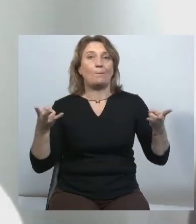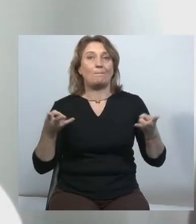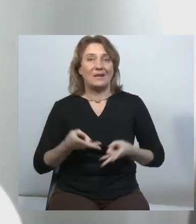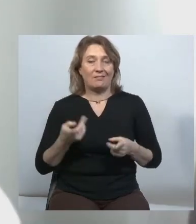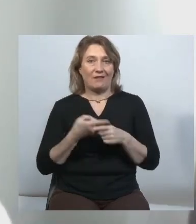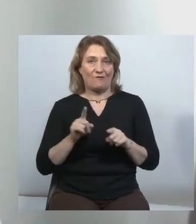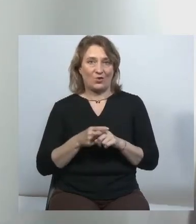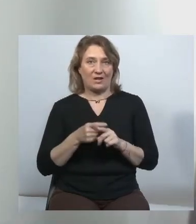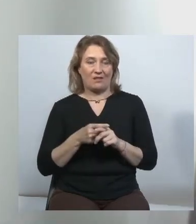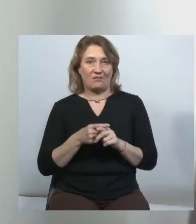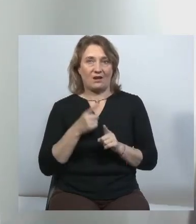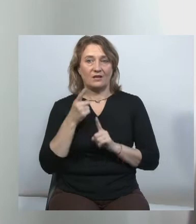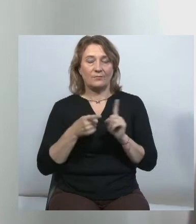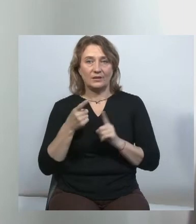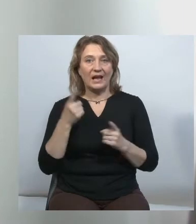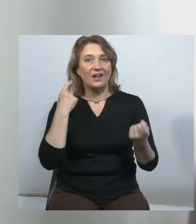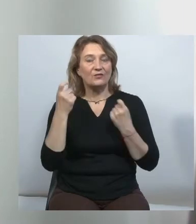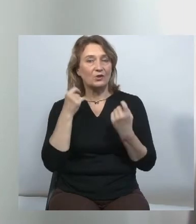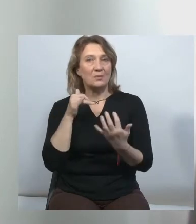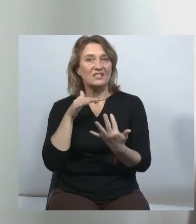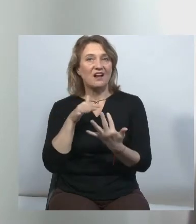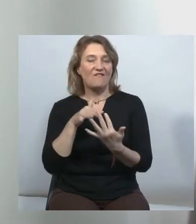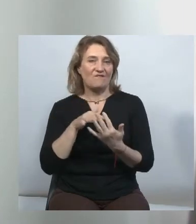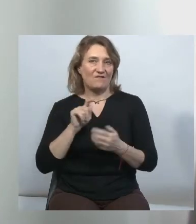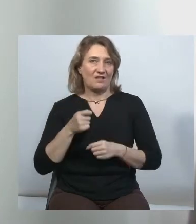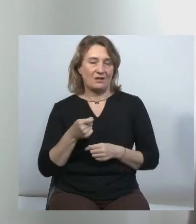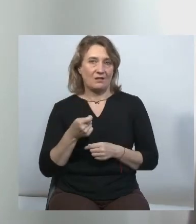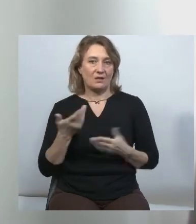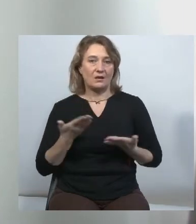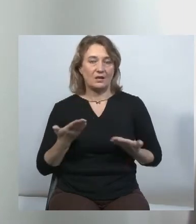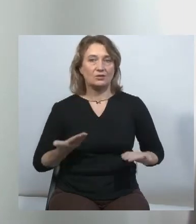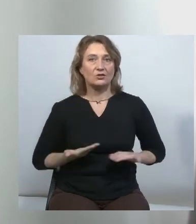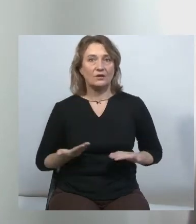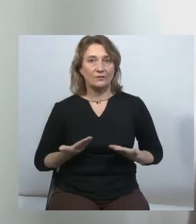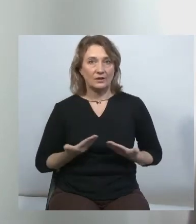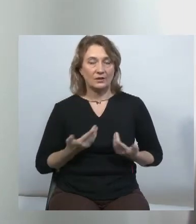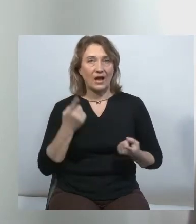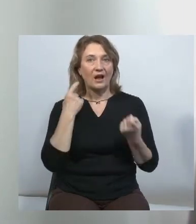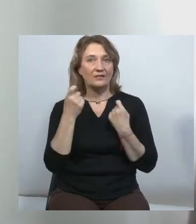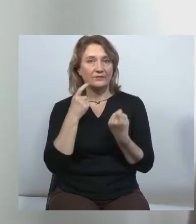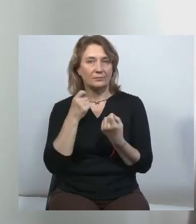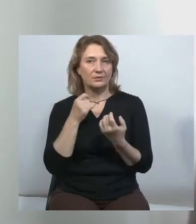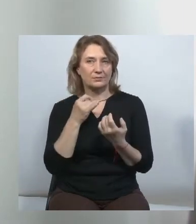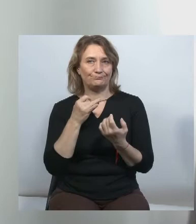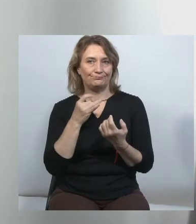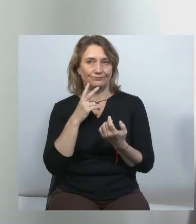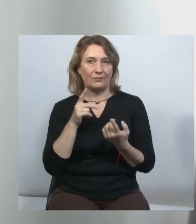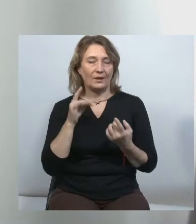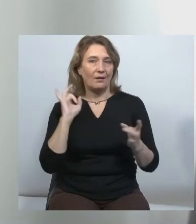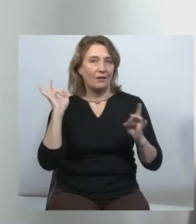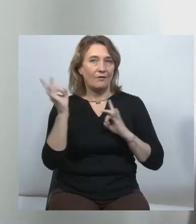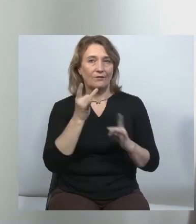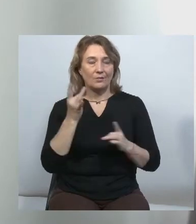інформаційна війна, в якій ми всі живемо особливо, а інформаційні війни тривають в усьому світі сьогодні,